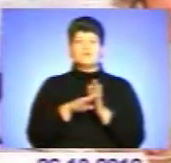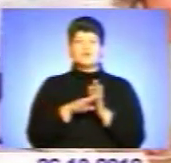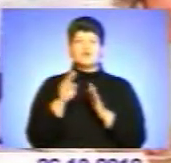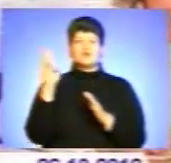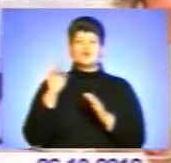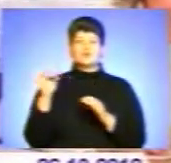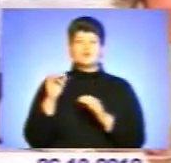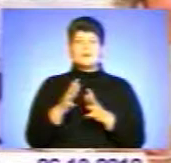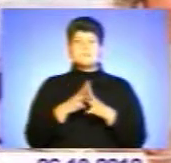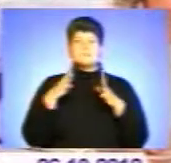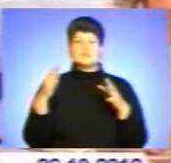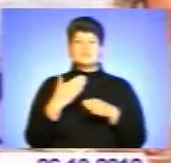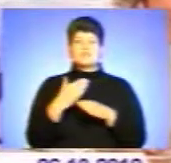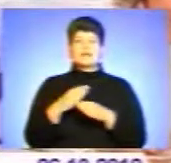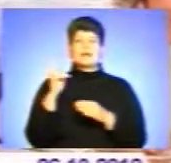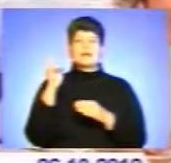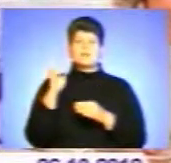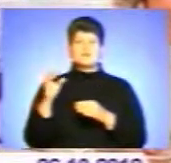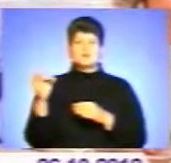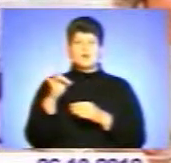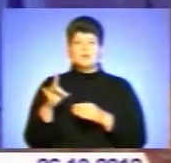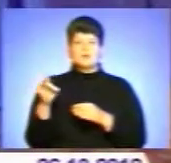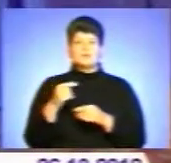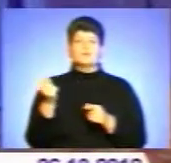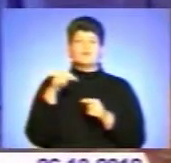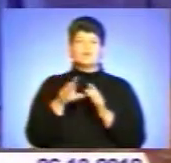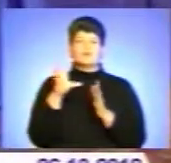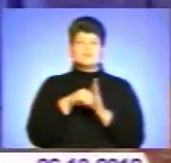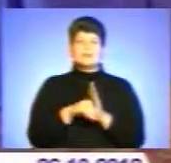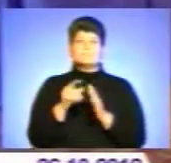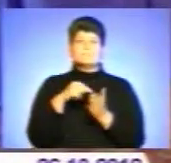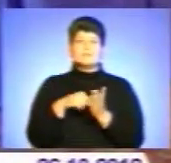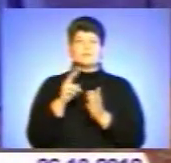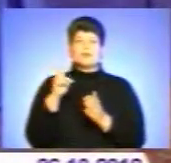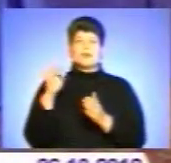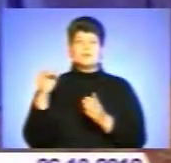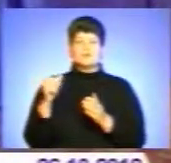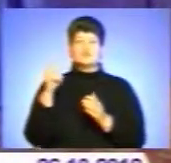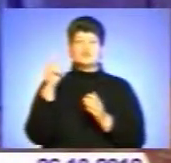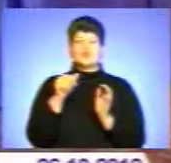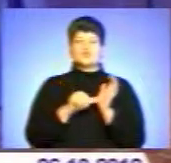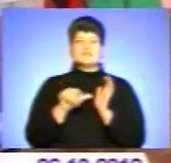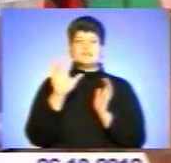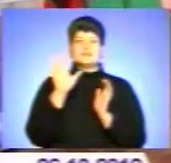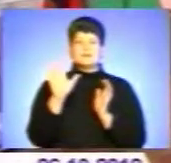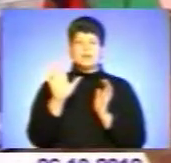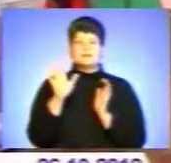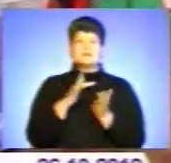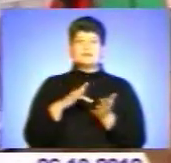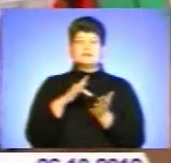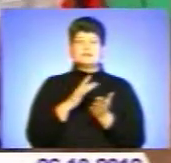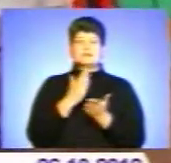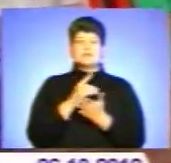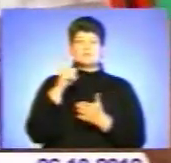Шумського та більша частина Кременецького району, в тому числі місто Кременець. 165-й виборчий округ з центром у